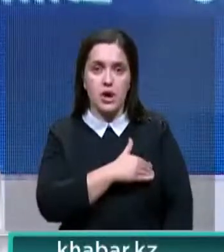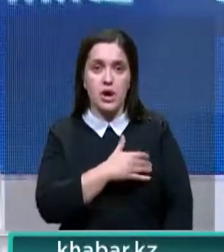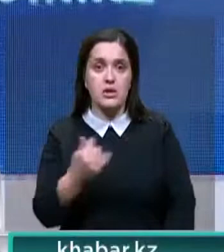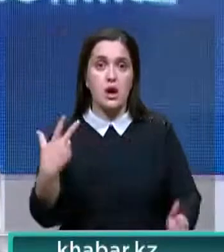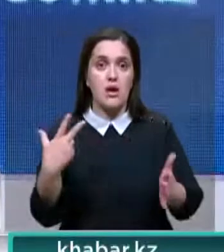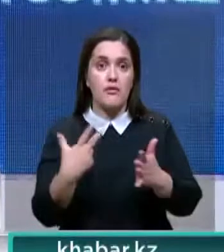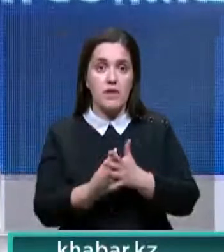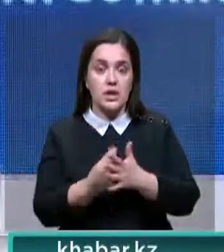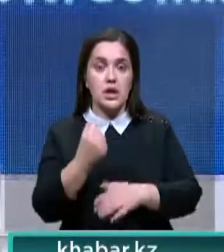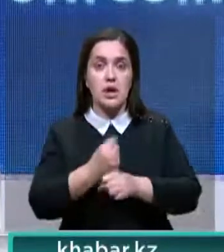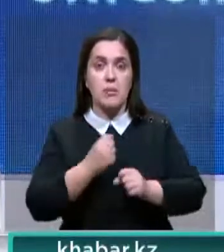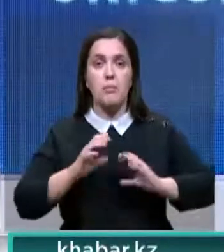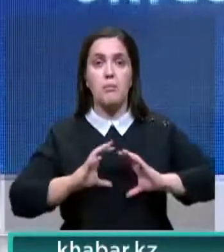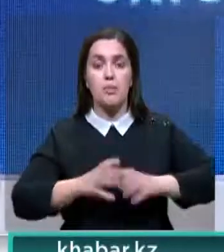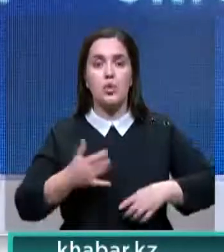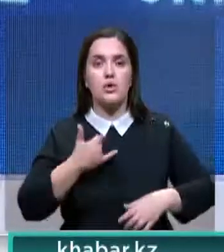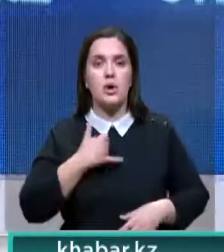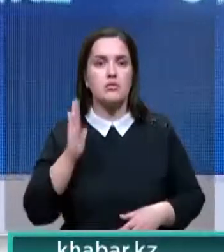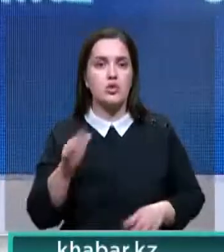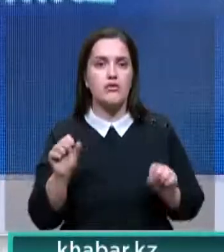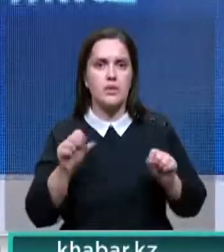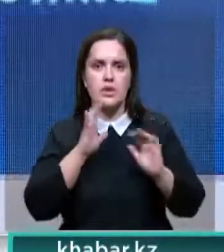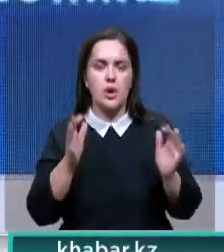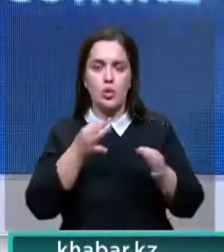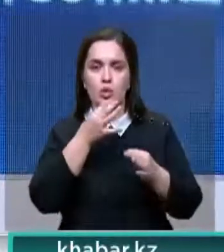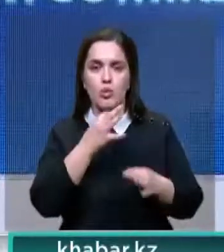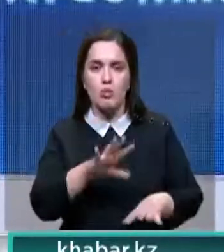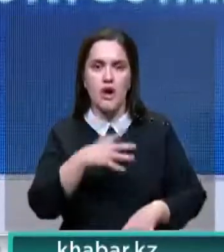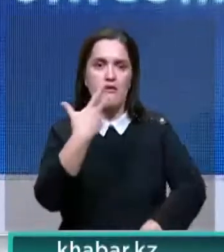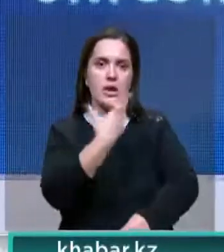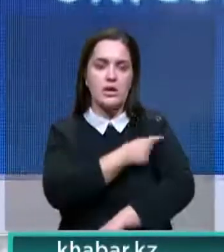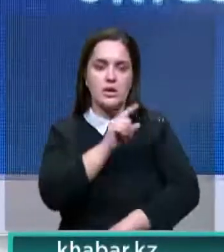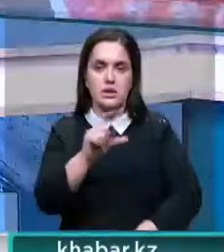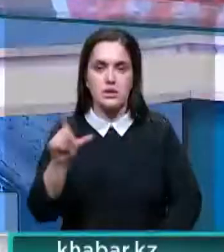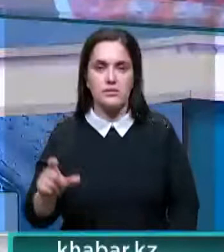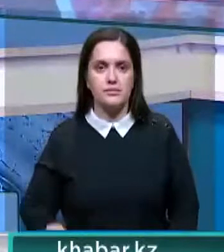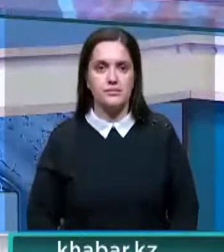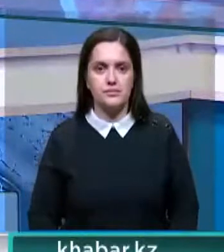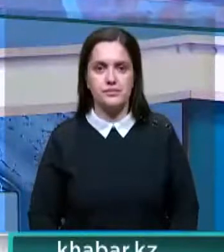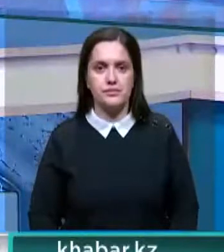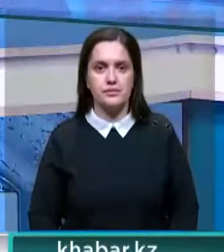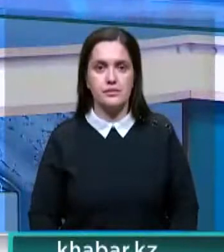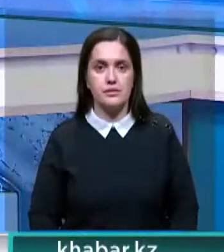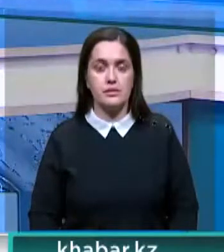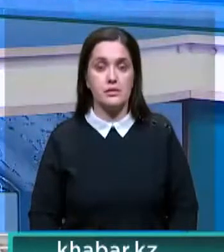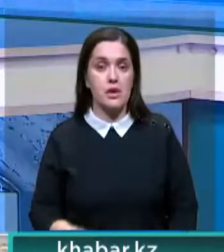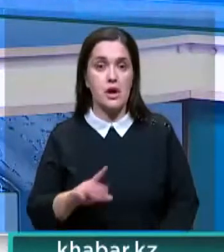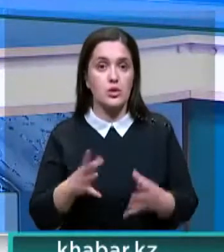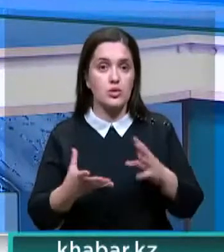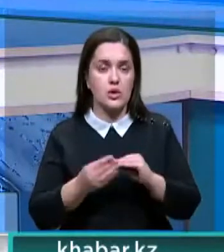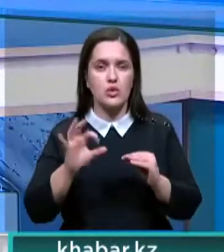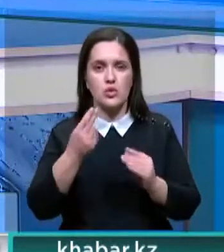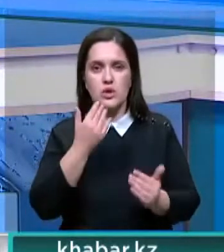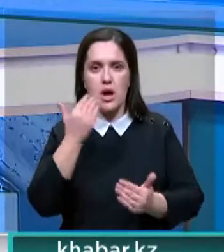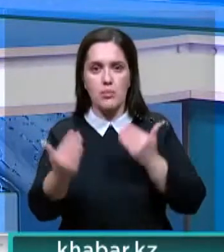сейчас разрабатываются в мире. У нас будет возможность сохранить любые вакцины внутри страны. А вот согласно результатам